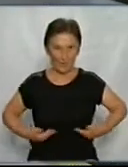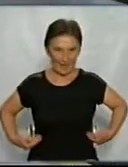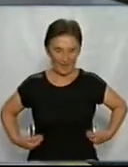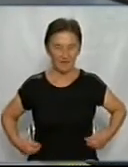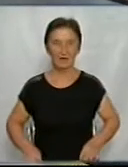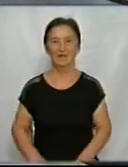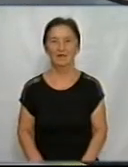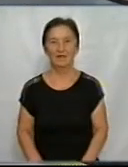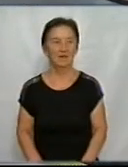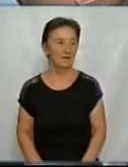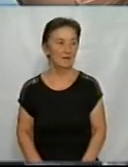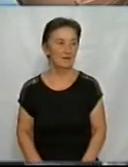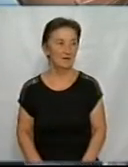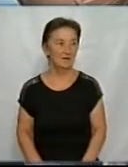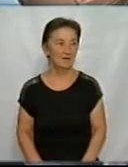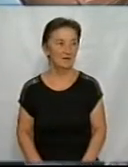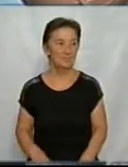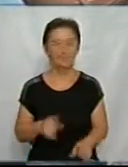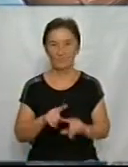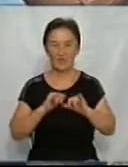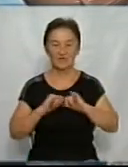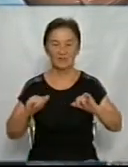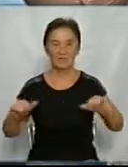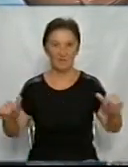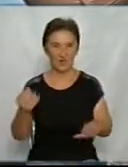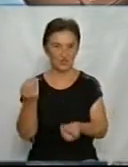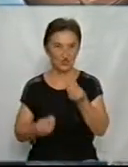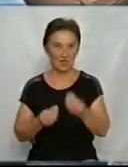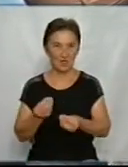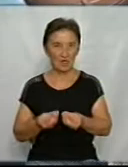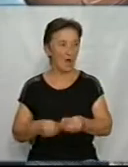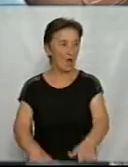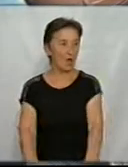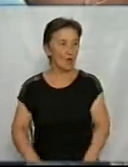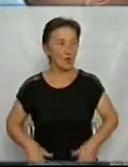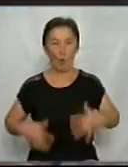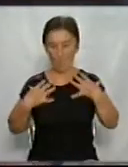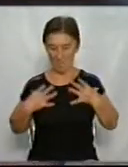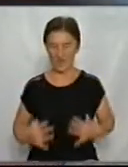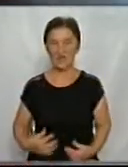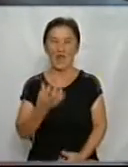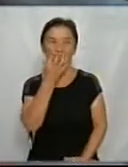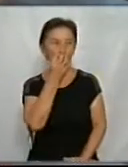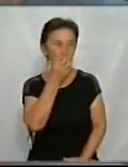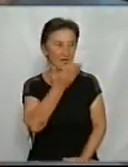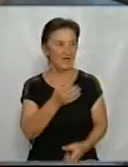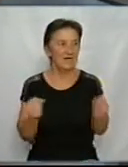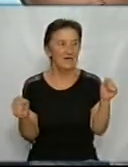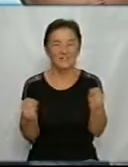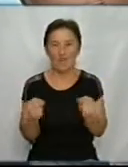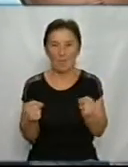розвиваючий, комбінізон, зимовий,